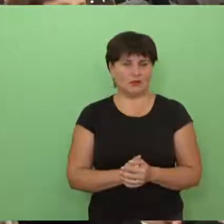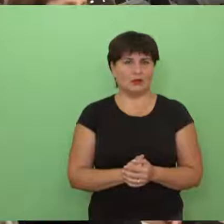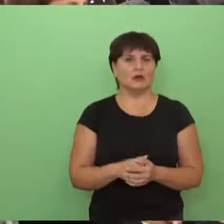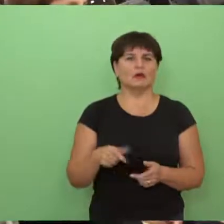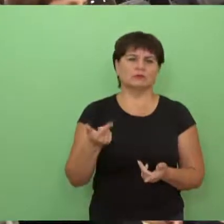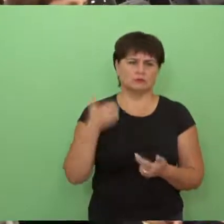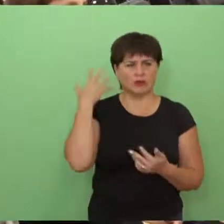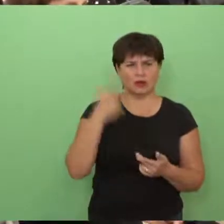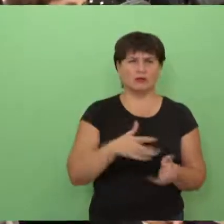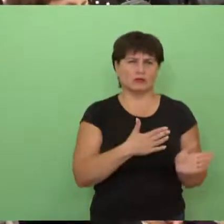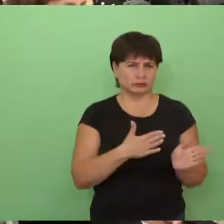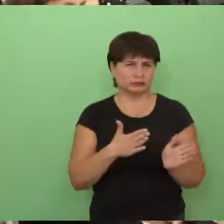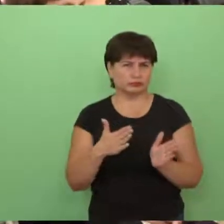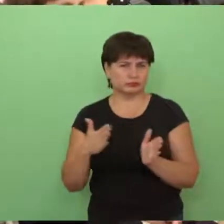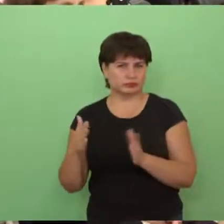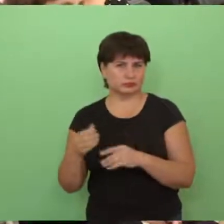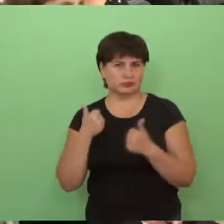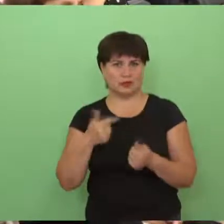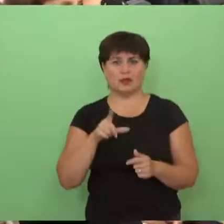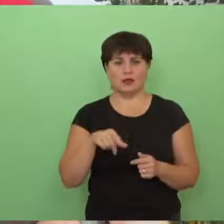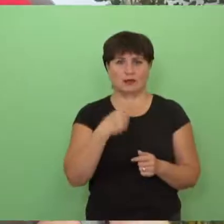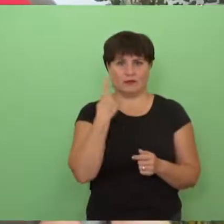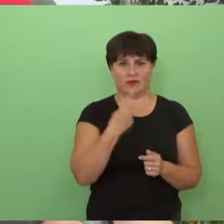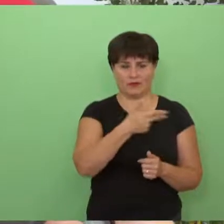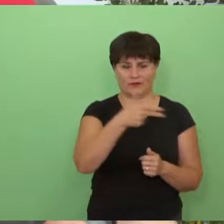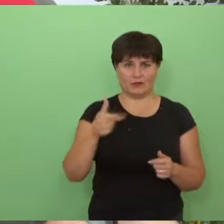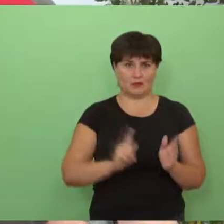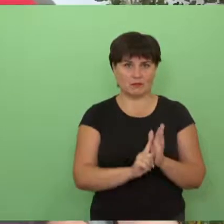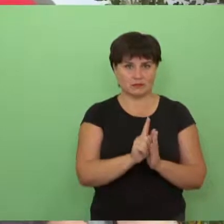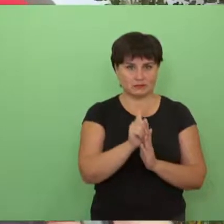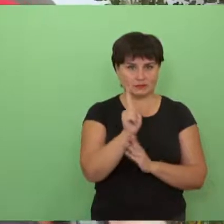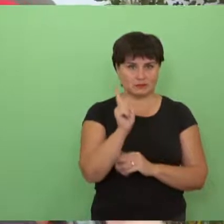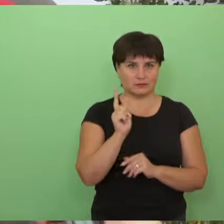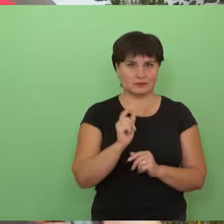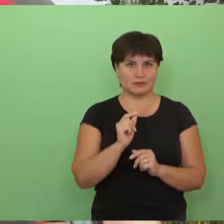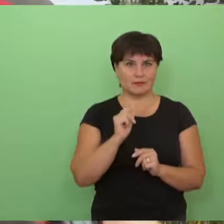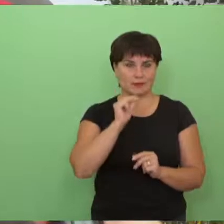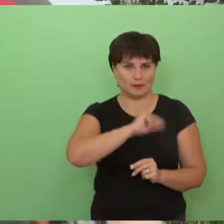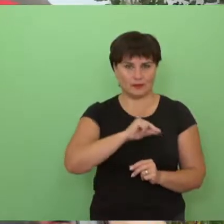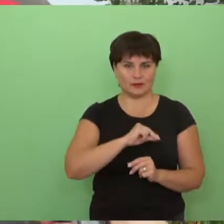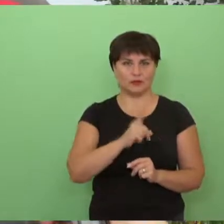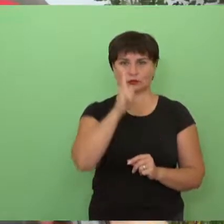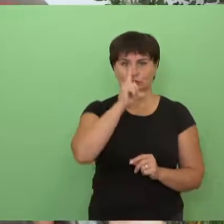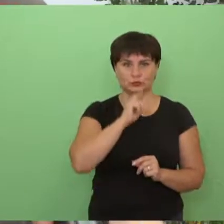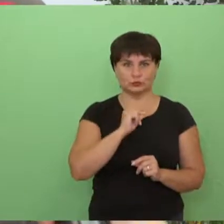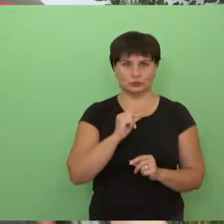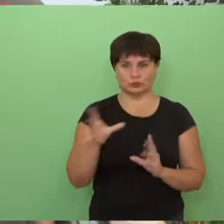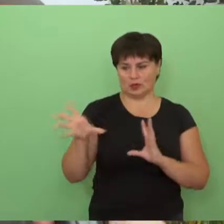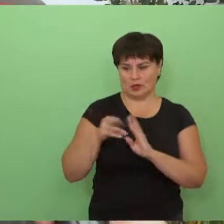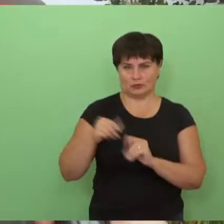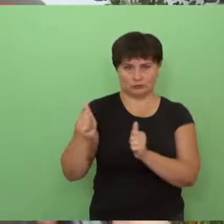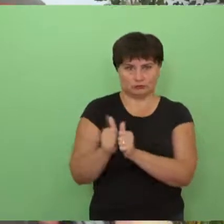pastovumas gal toks, kaip sakant, kad vienoji įmonėkai pradėdi dirbti,